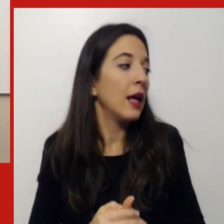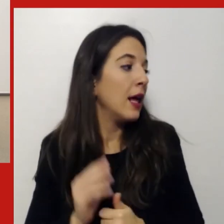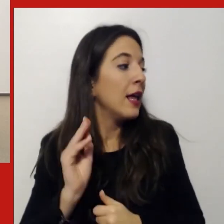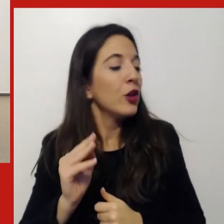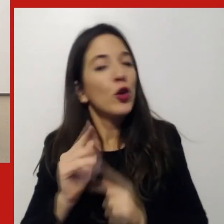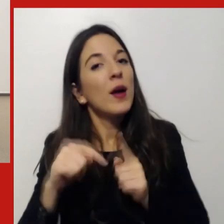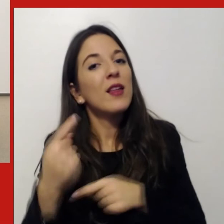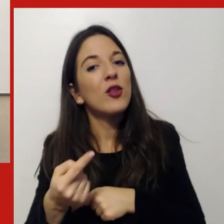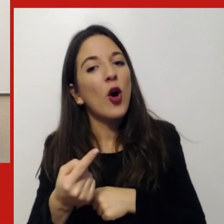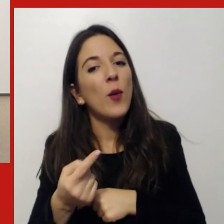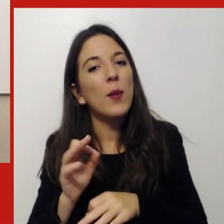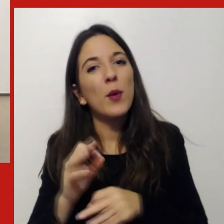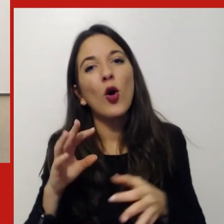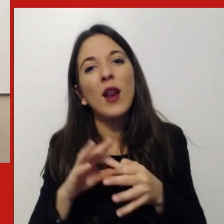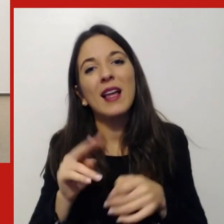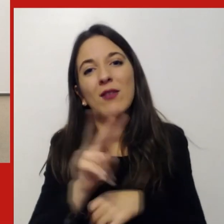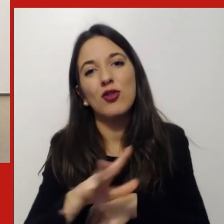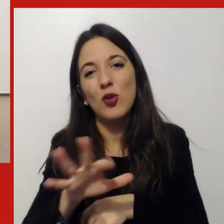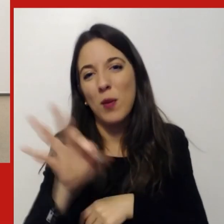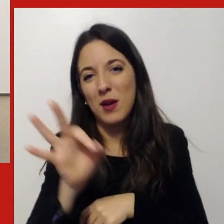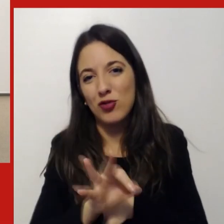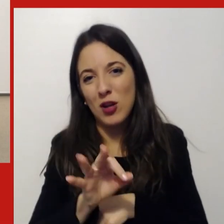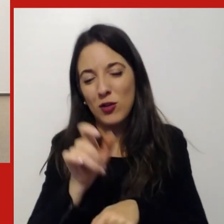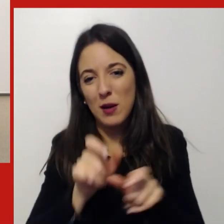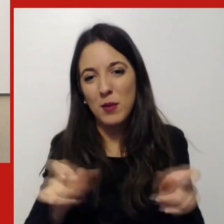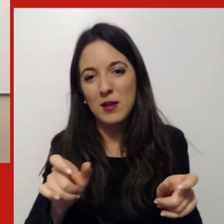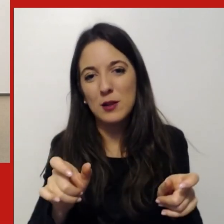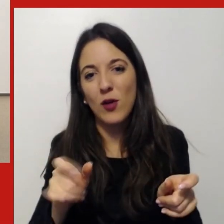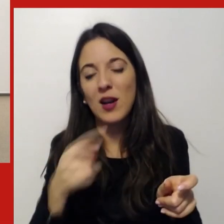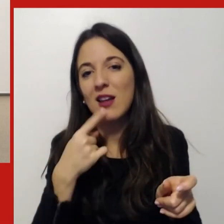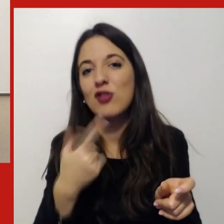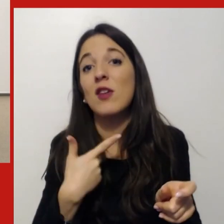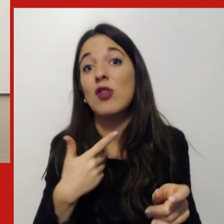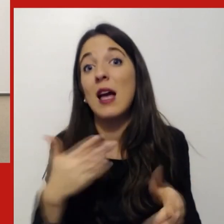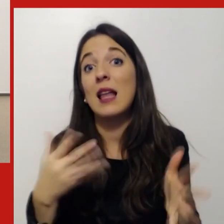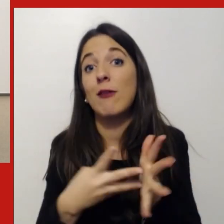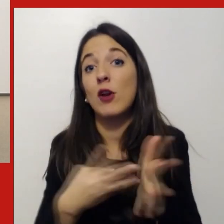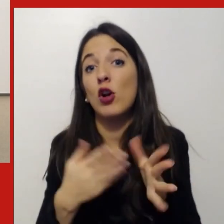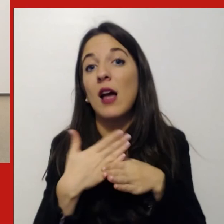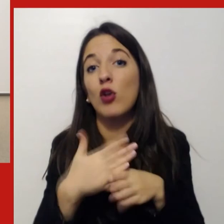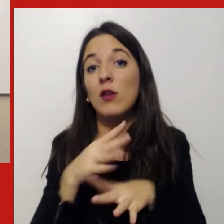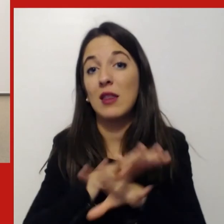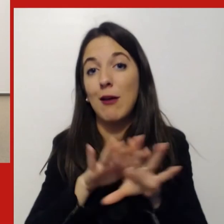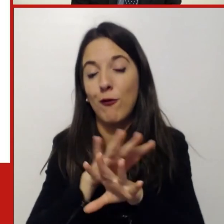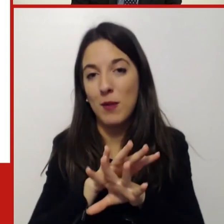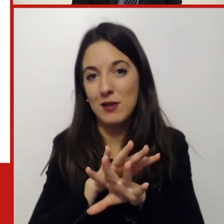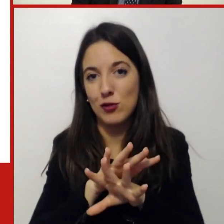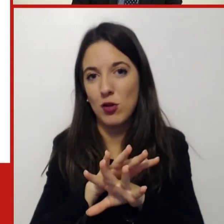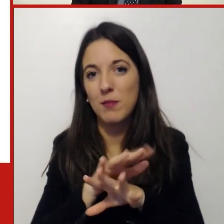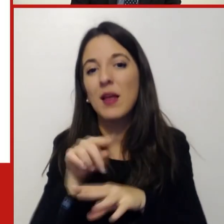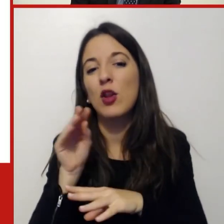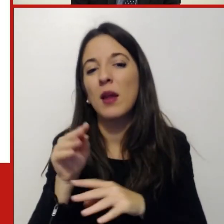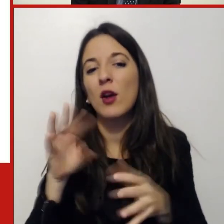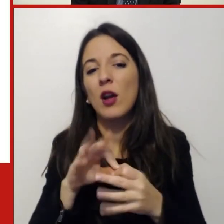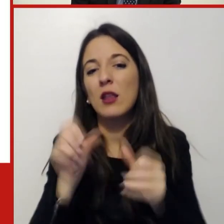ricordo male il 25% delle persone toccava come difficoltà è la condivisione delle informazioni probabilmente la domanda è sulla formazione la